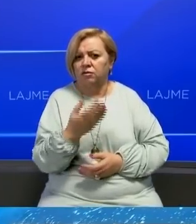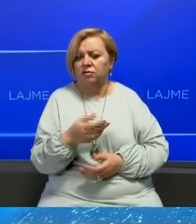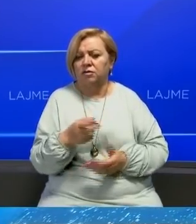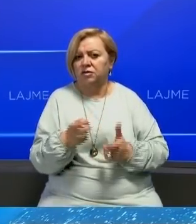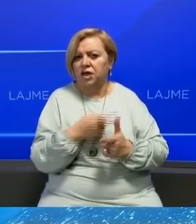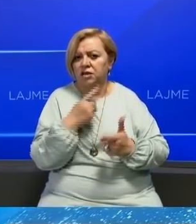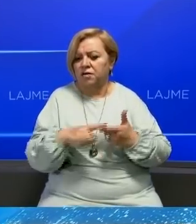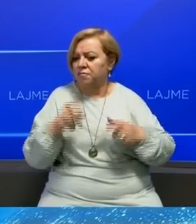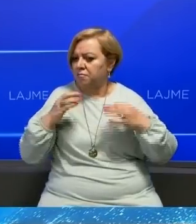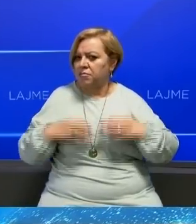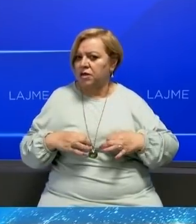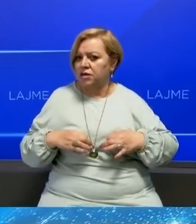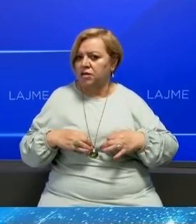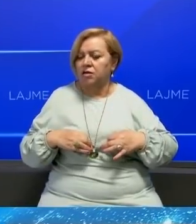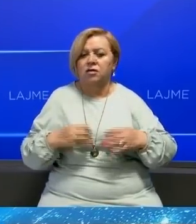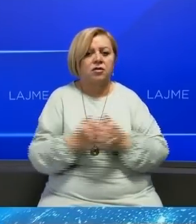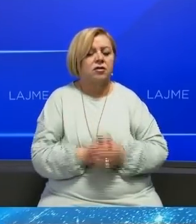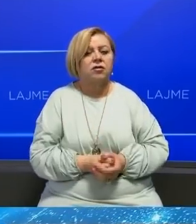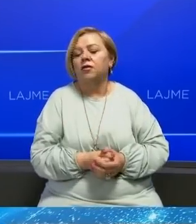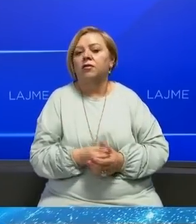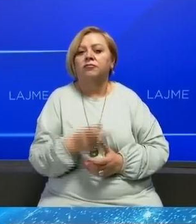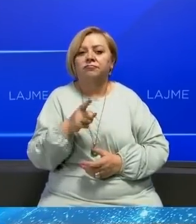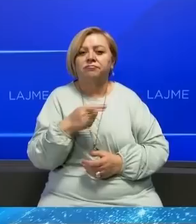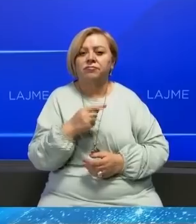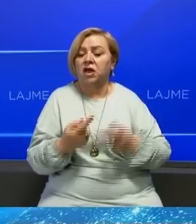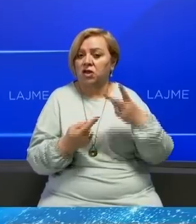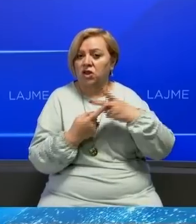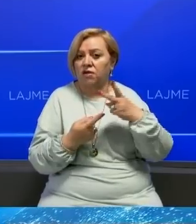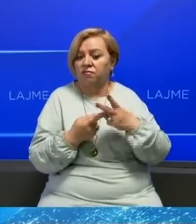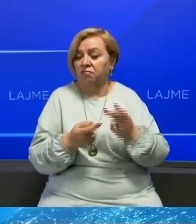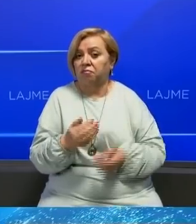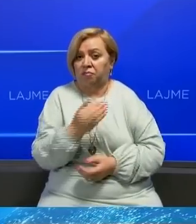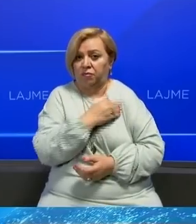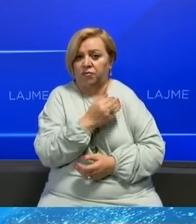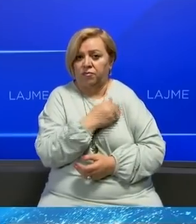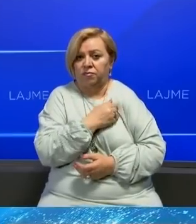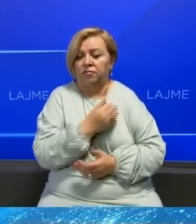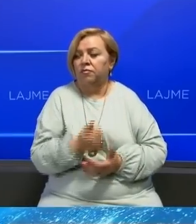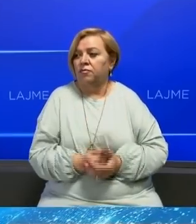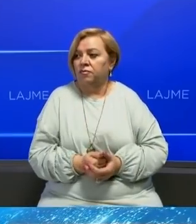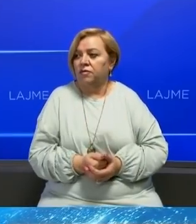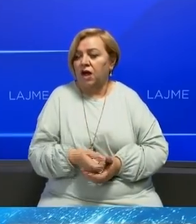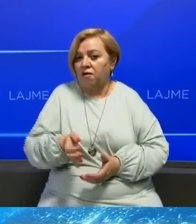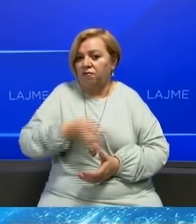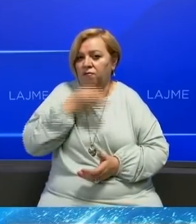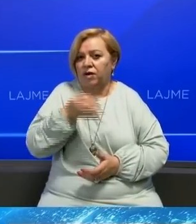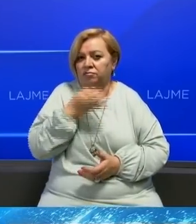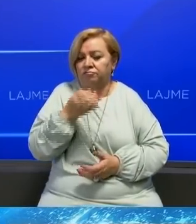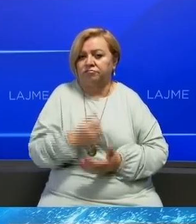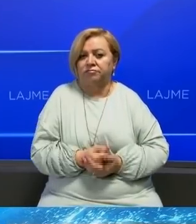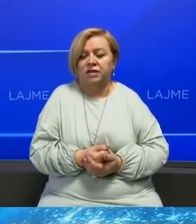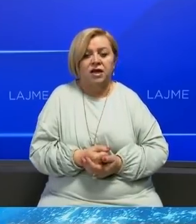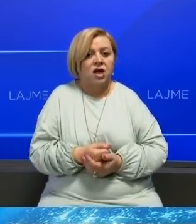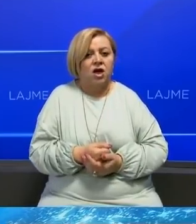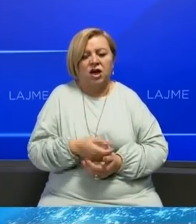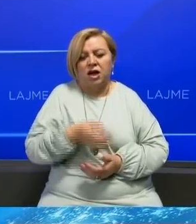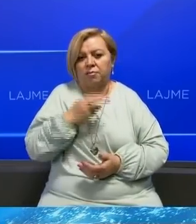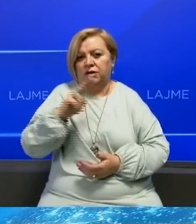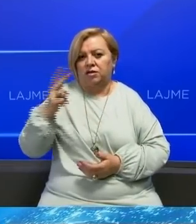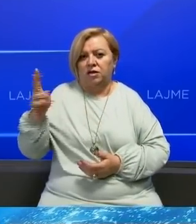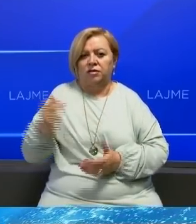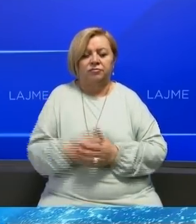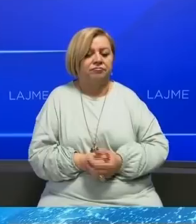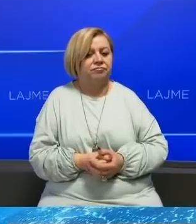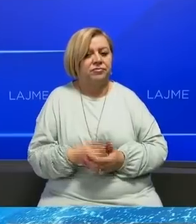dy presidentet Biden e Putin do të kene adresim për media si që është paralaj mruar, por këto informacione do të sielim në edicionet tjera, ndërko